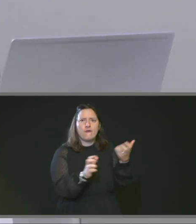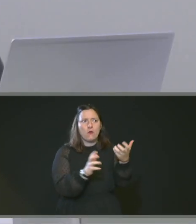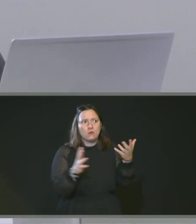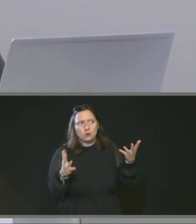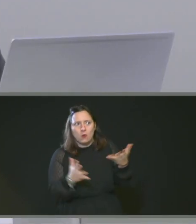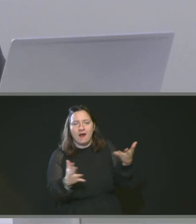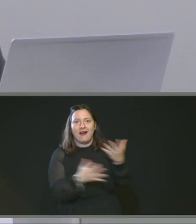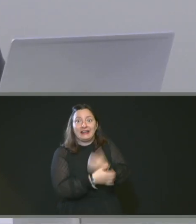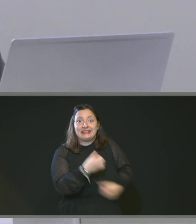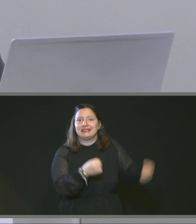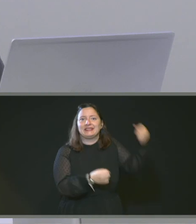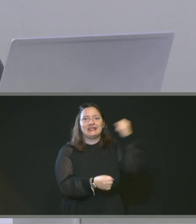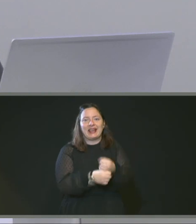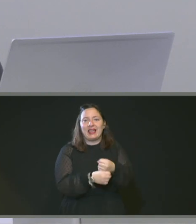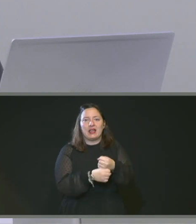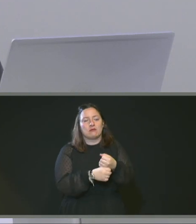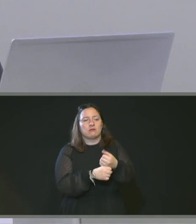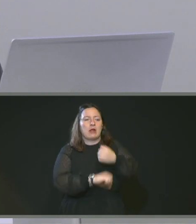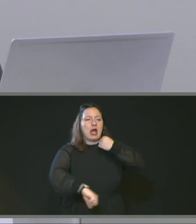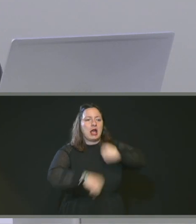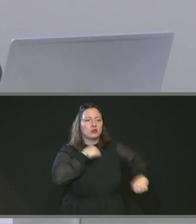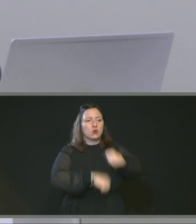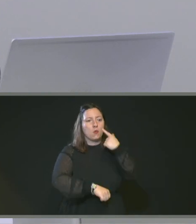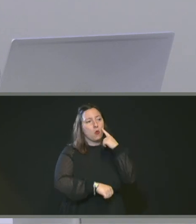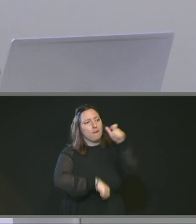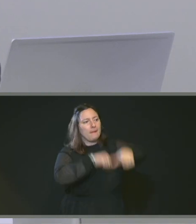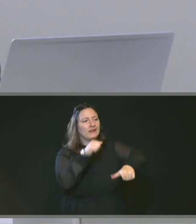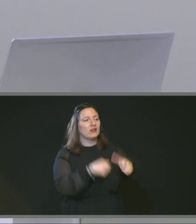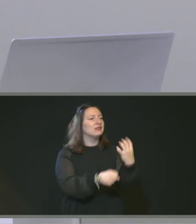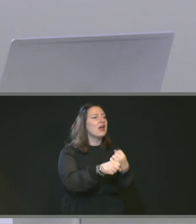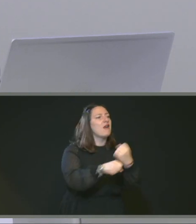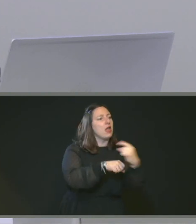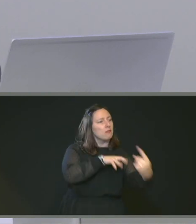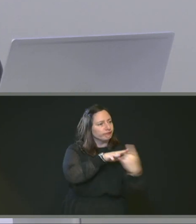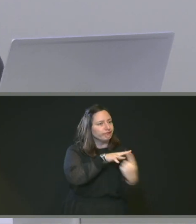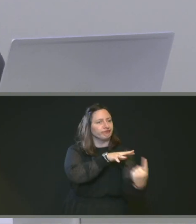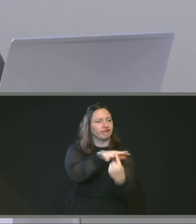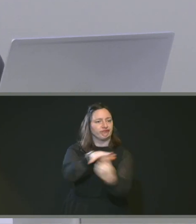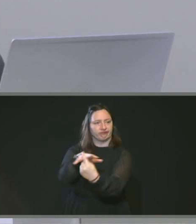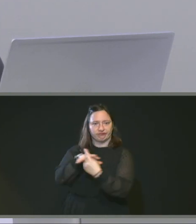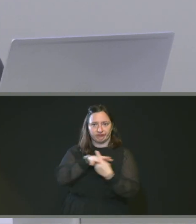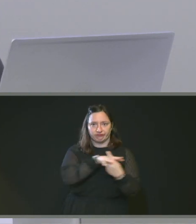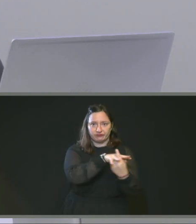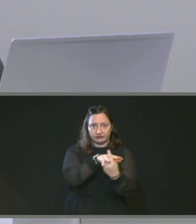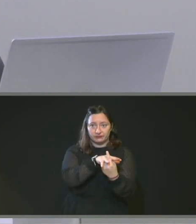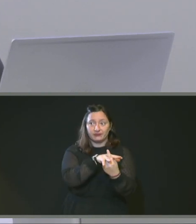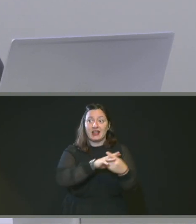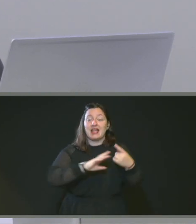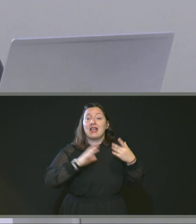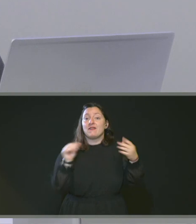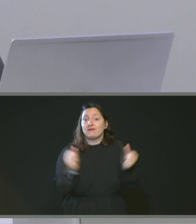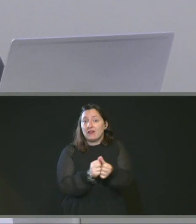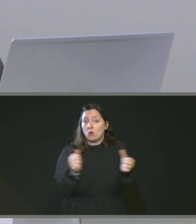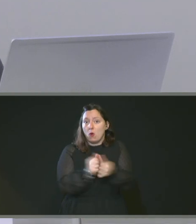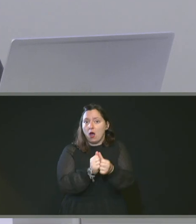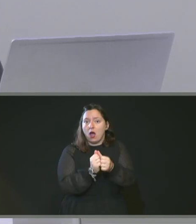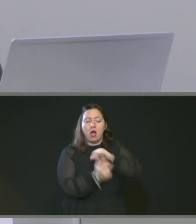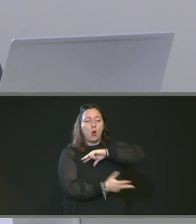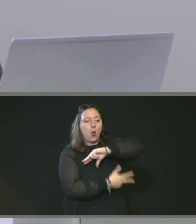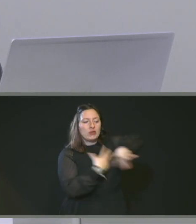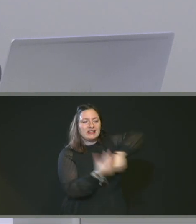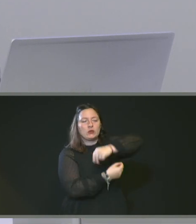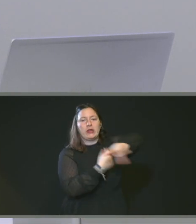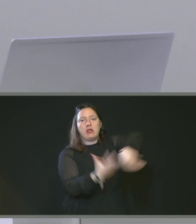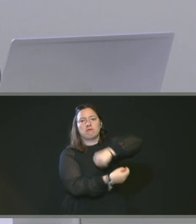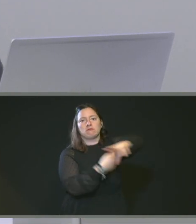chantier d'insertion au sein de la métropole Rouen-Normandie, ayant pour activité principale une recyclerie spéciale dans la